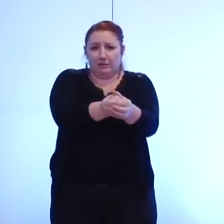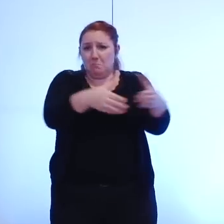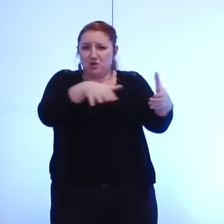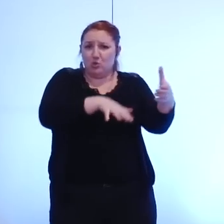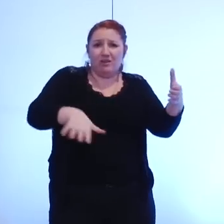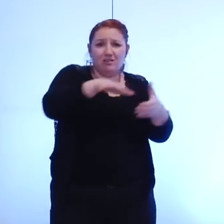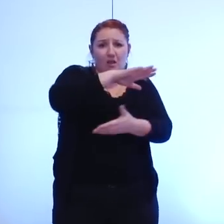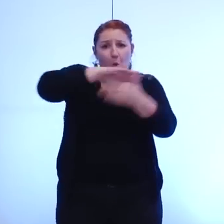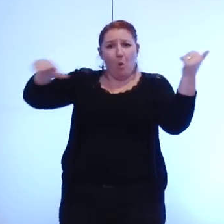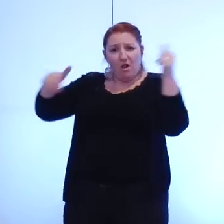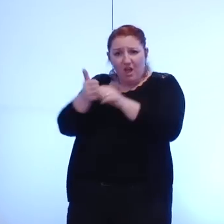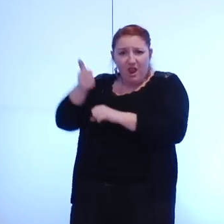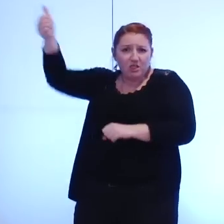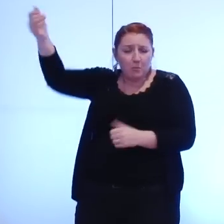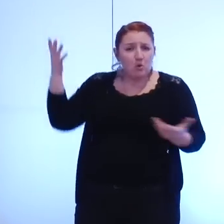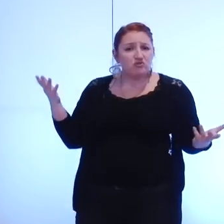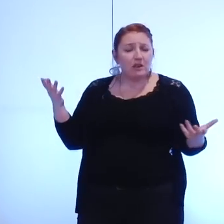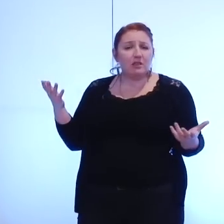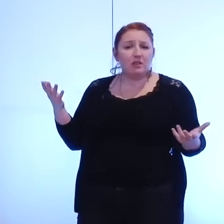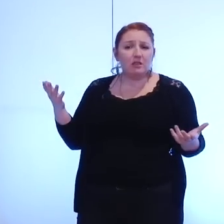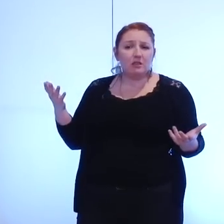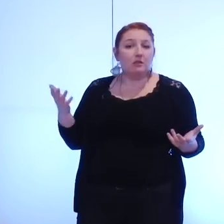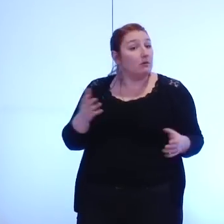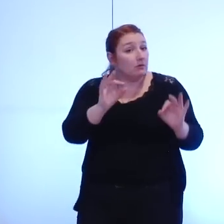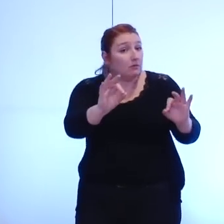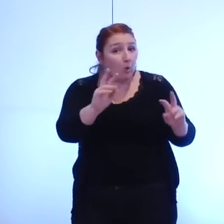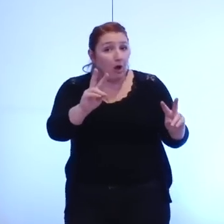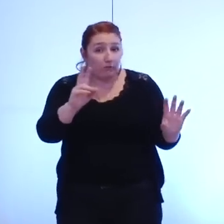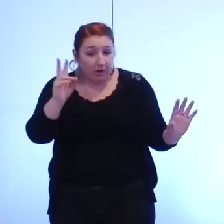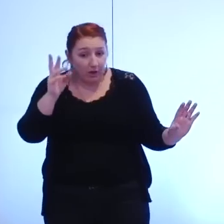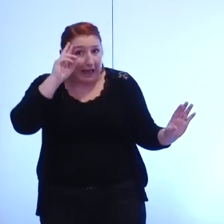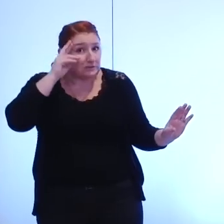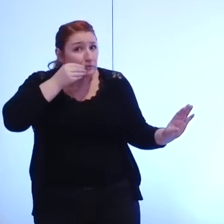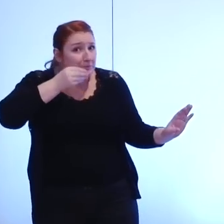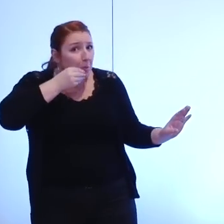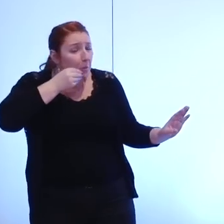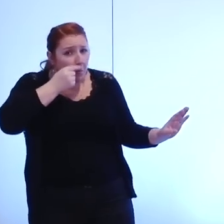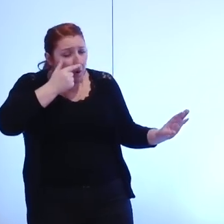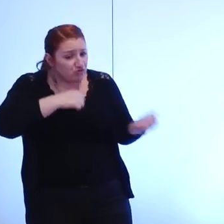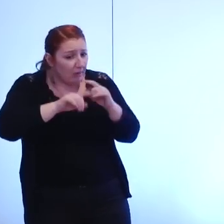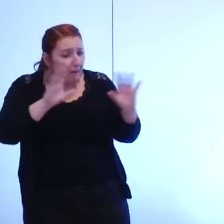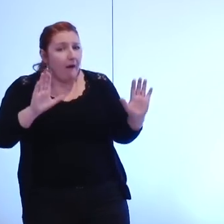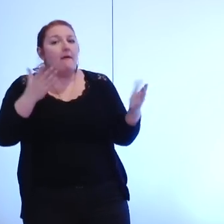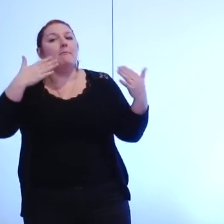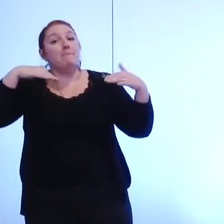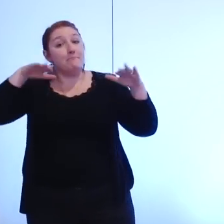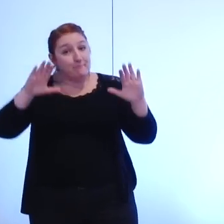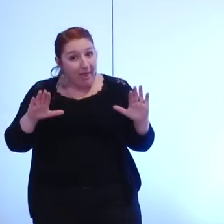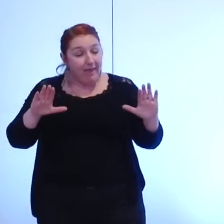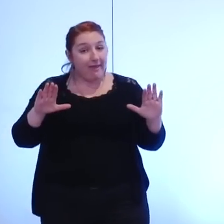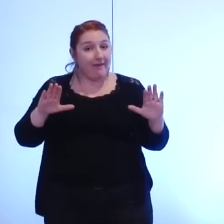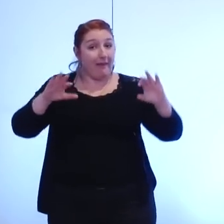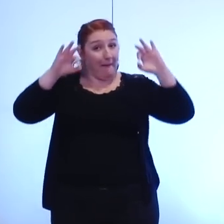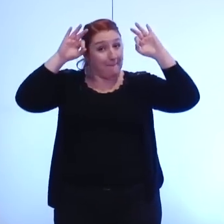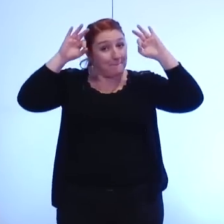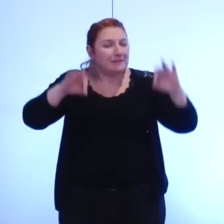transférés que dans un an ce qui est d'ailleurs de sage une sage décision une sage décision mais qui correspond très exactement